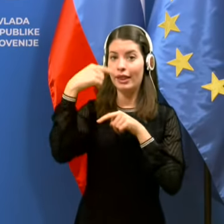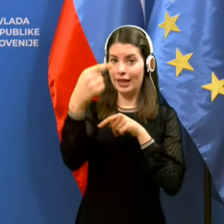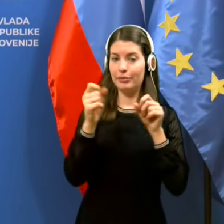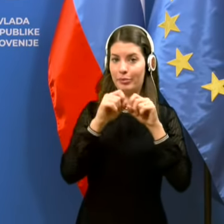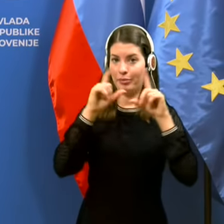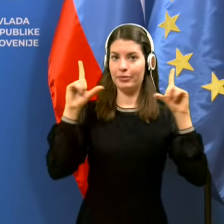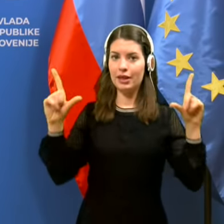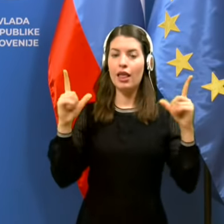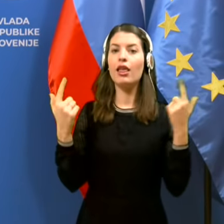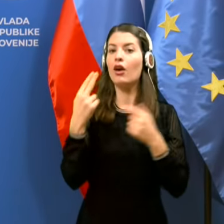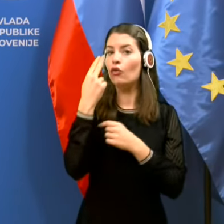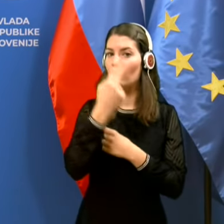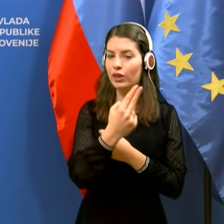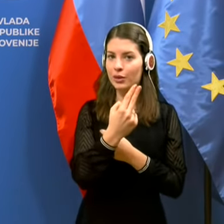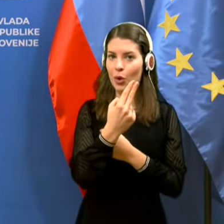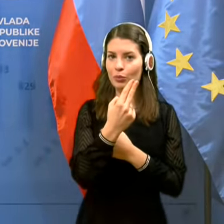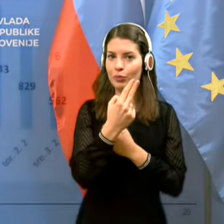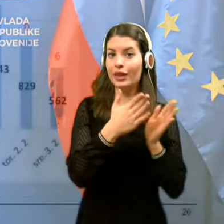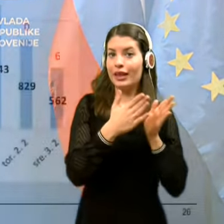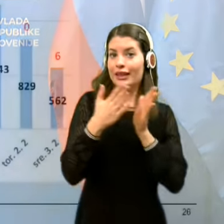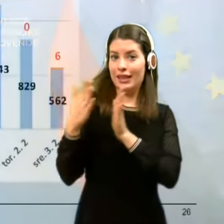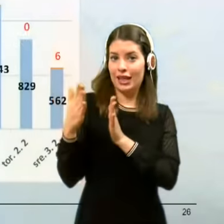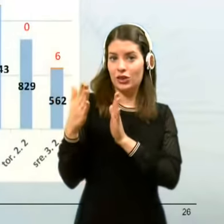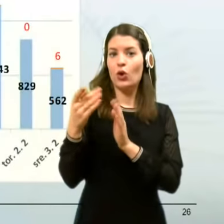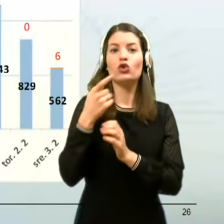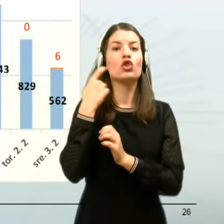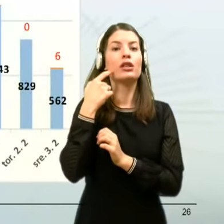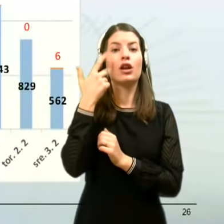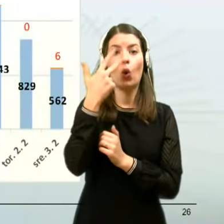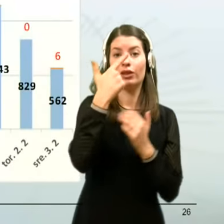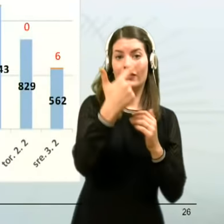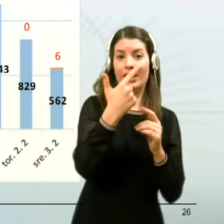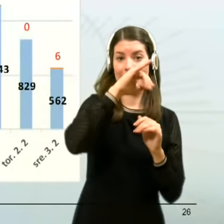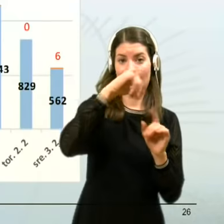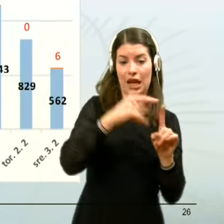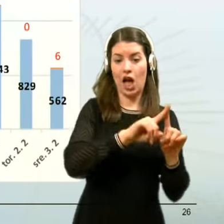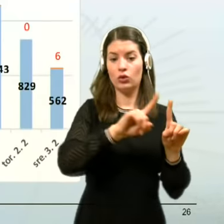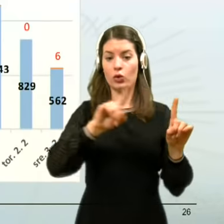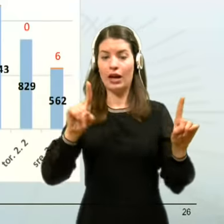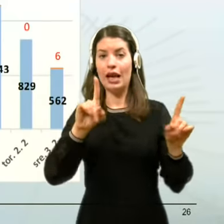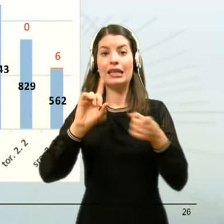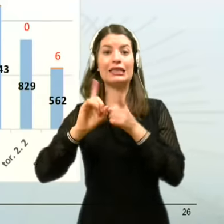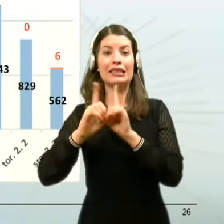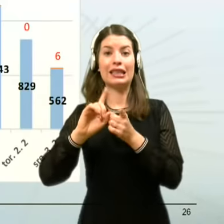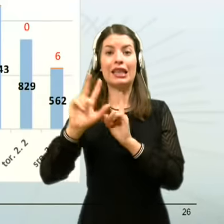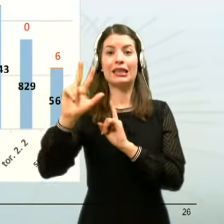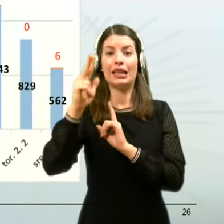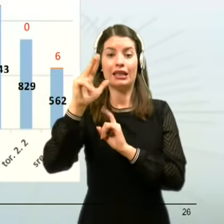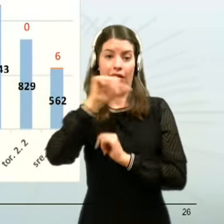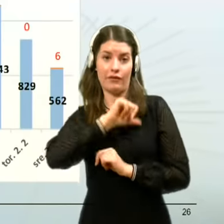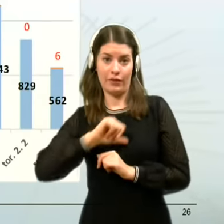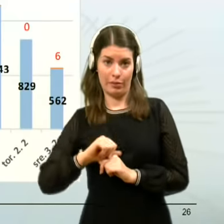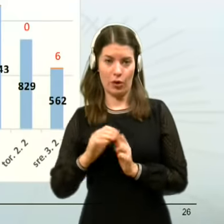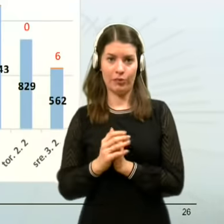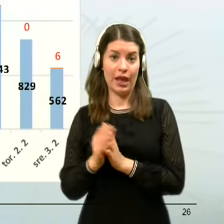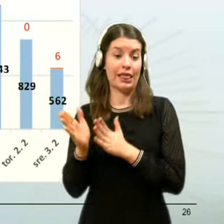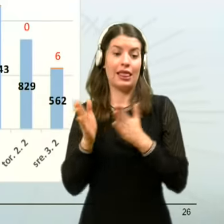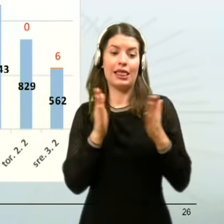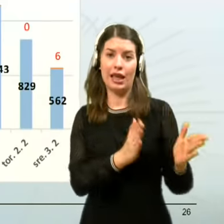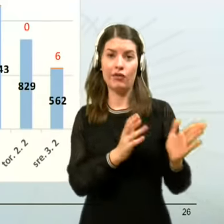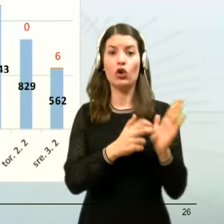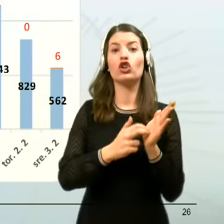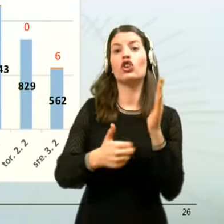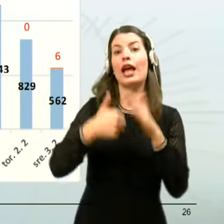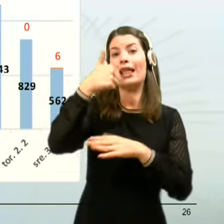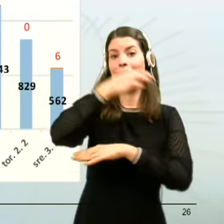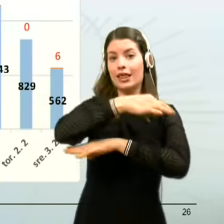boste videli, se pravi desno je od četrtka 28. januarja do srede 3. februarja na levijem delu je še za teden